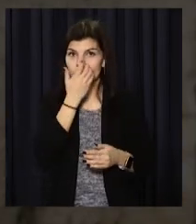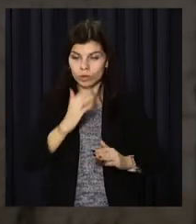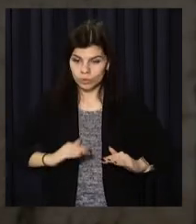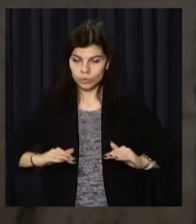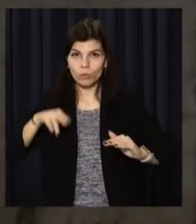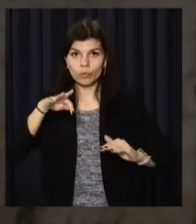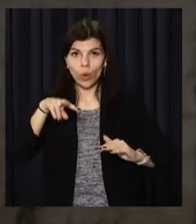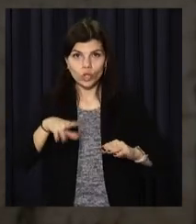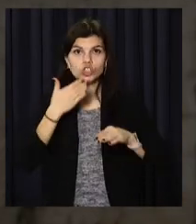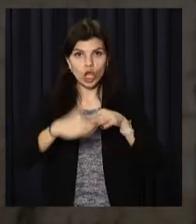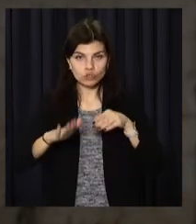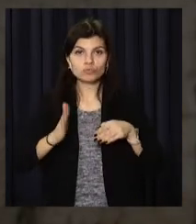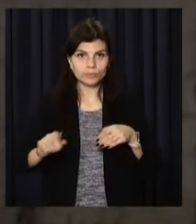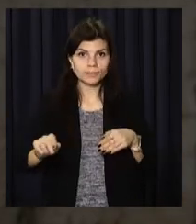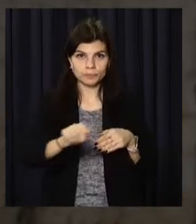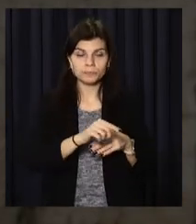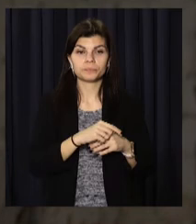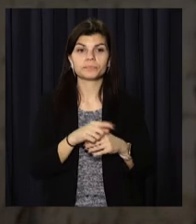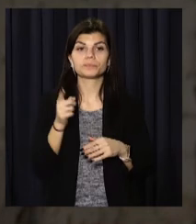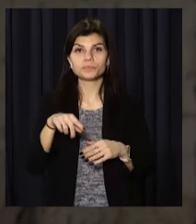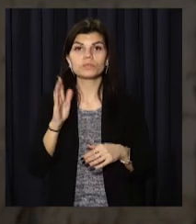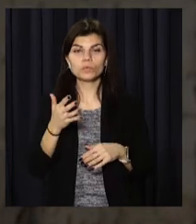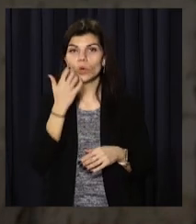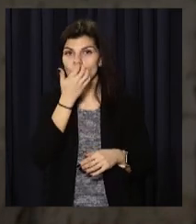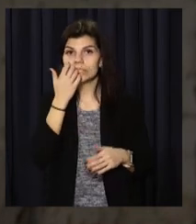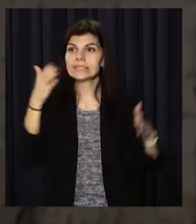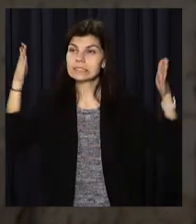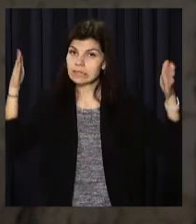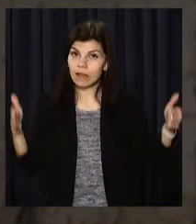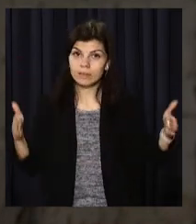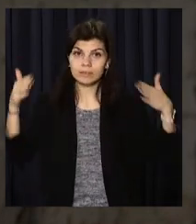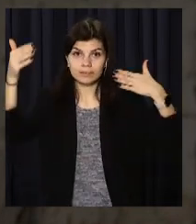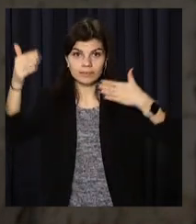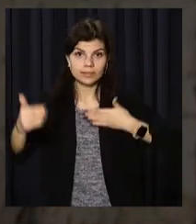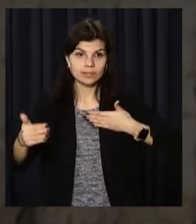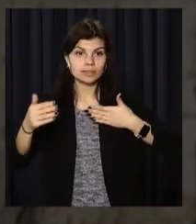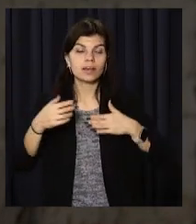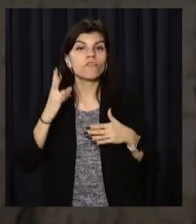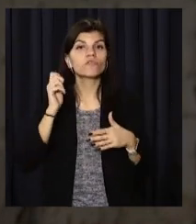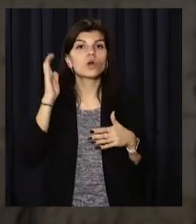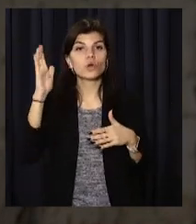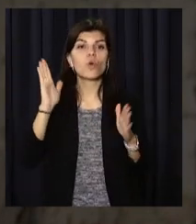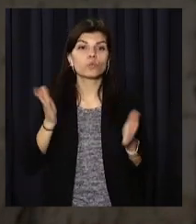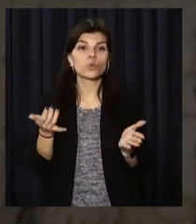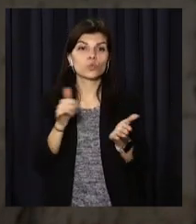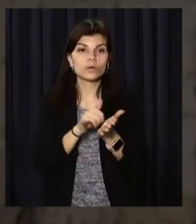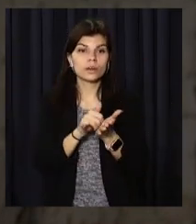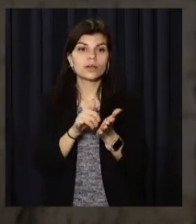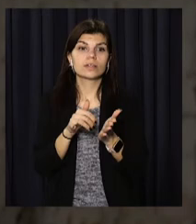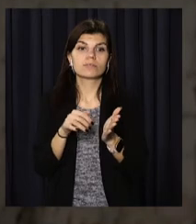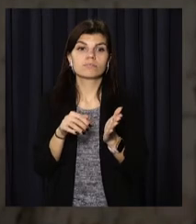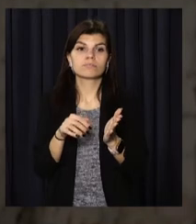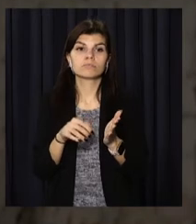частично, також будуть утеплені стіни, в дальнішому будуть установлені кассети.